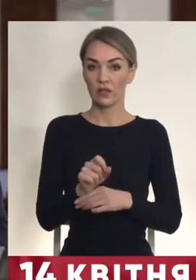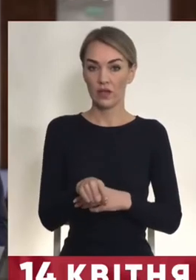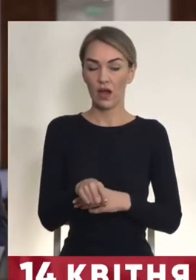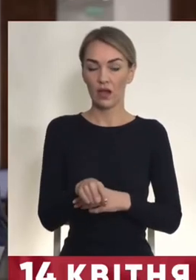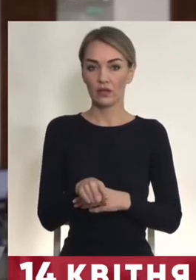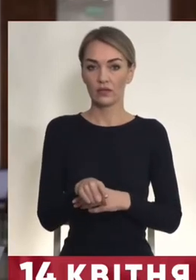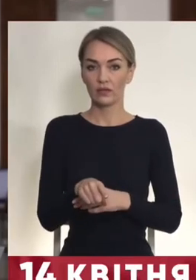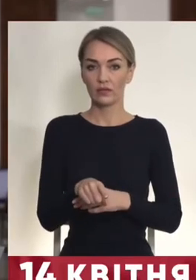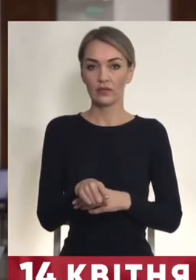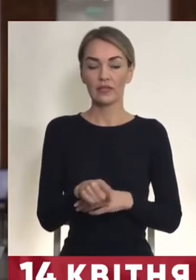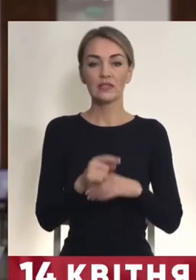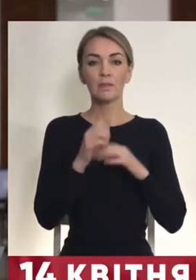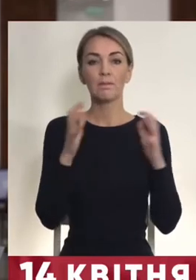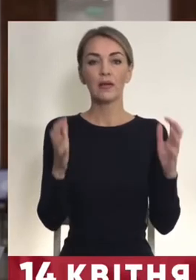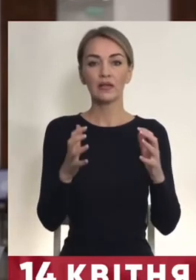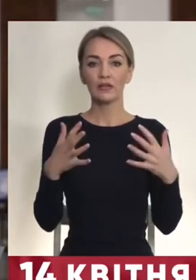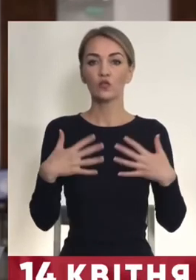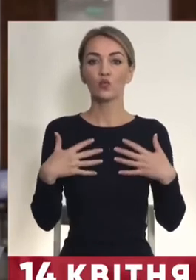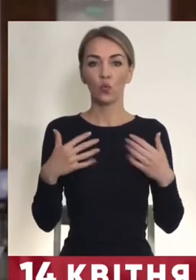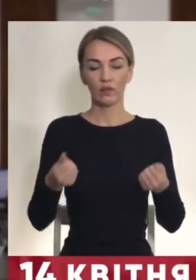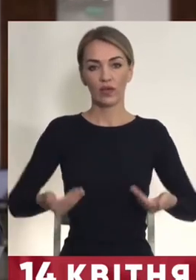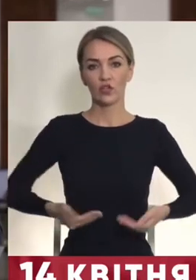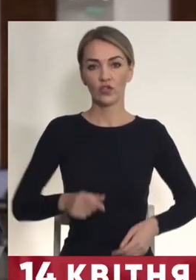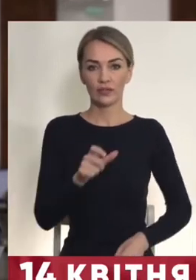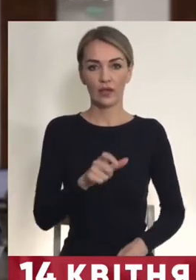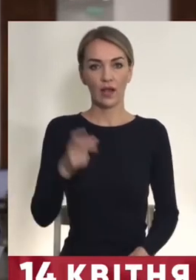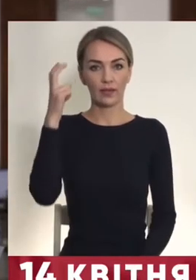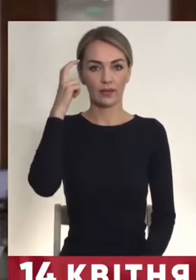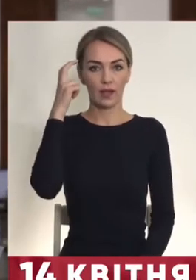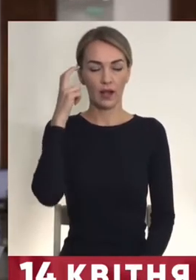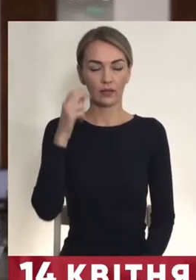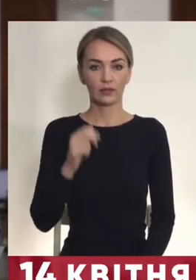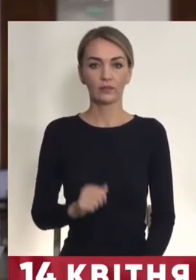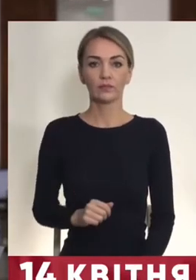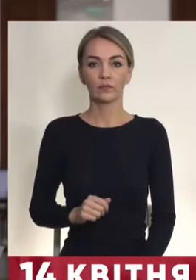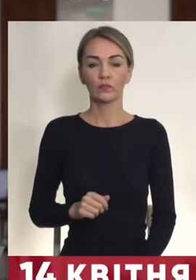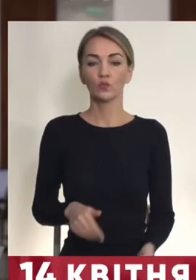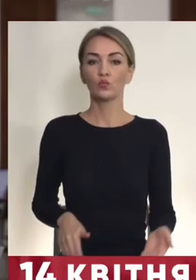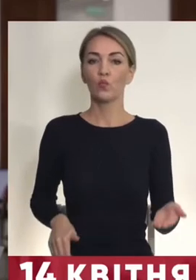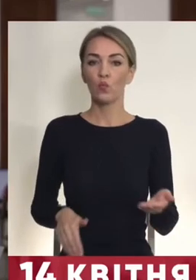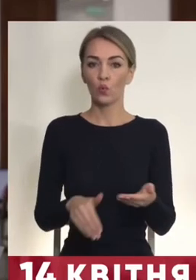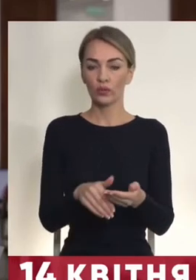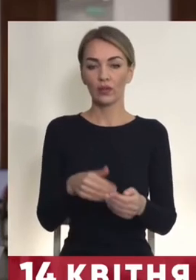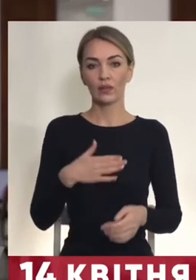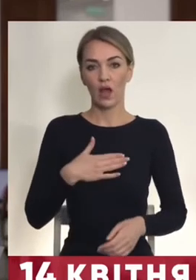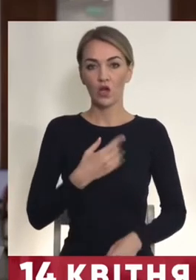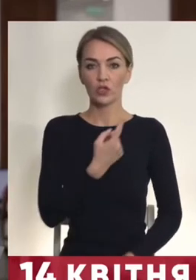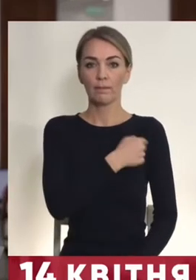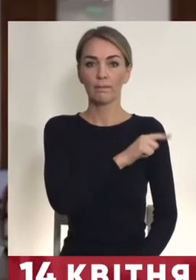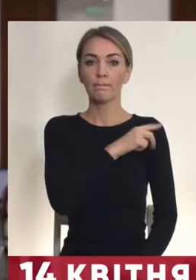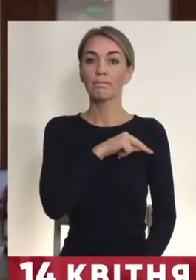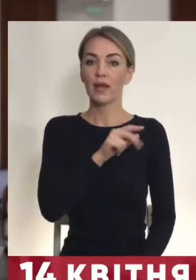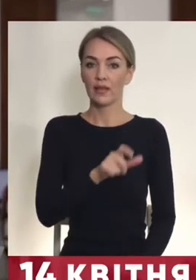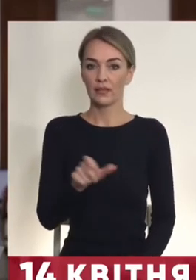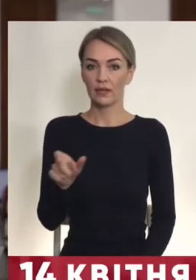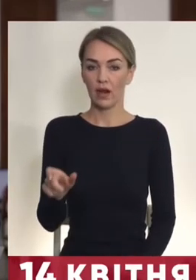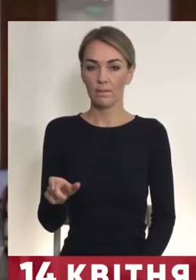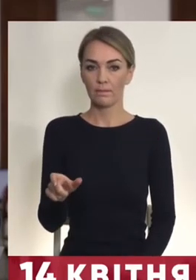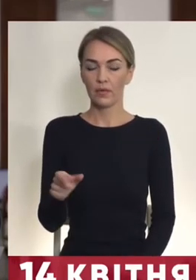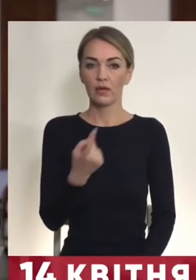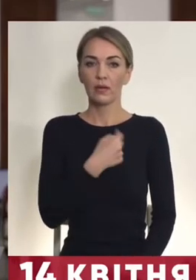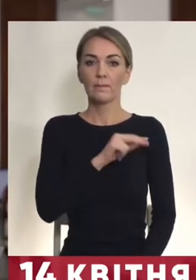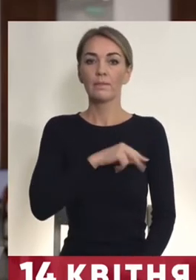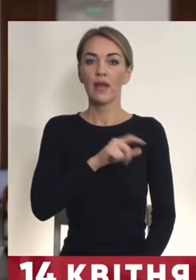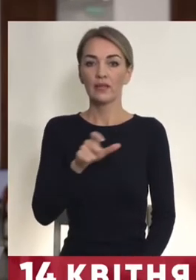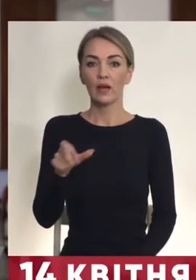– зберегти здоров'я і життя киян. Допомогти і нашим медикам. Медикам